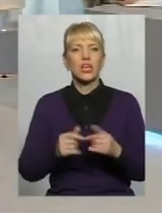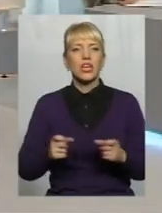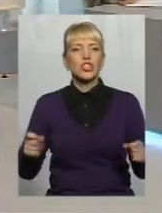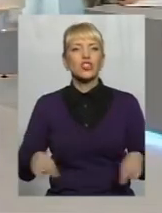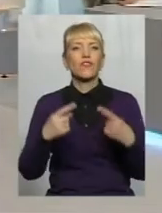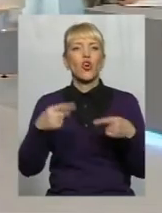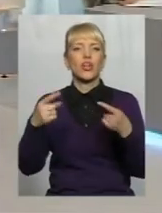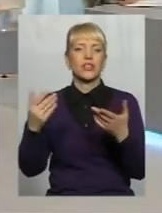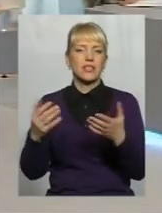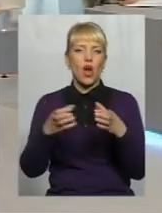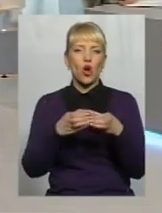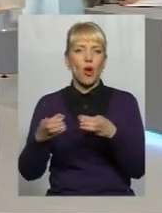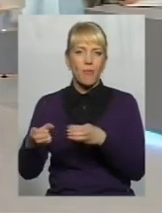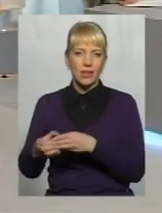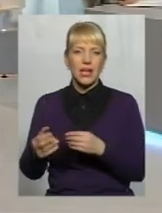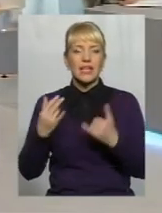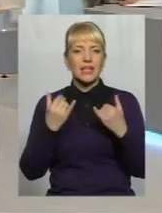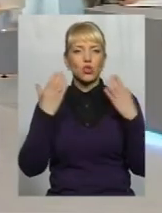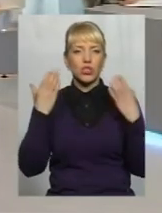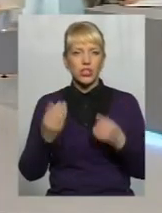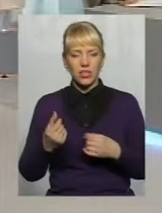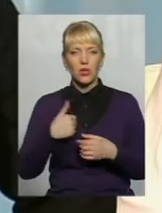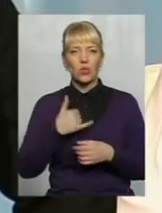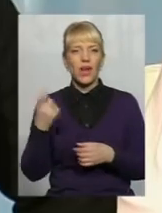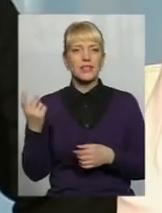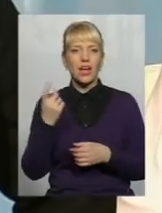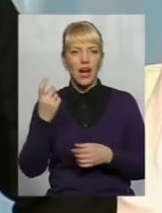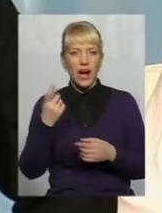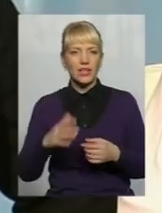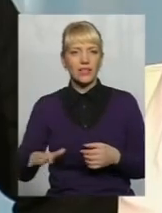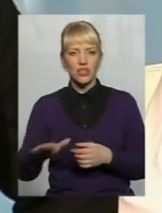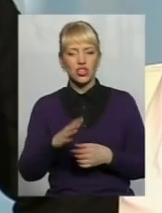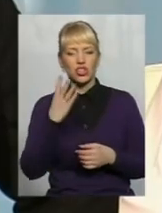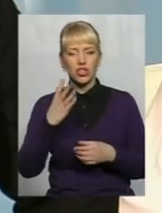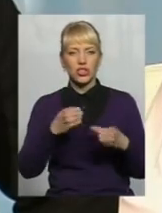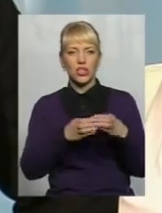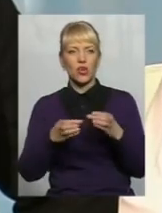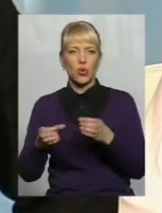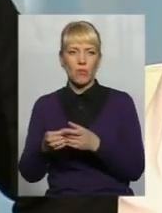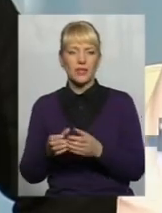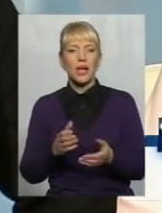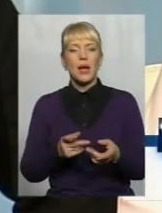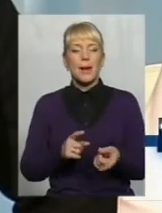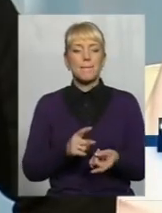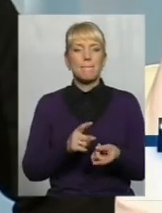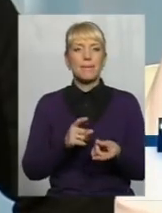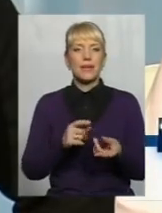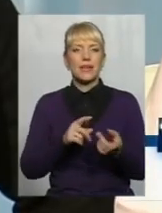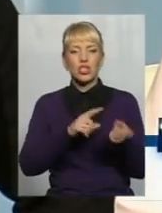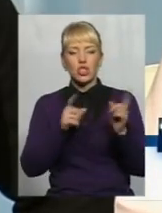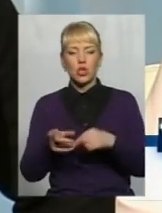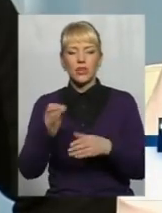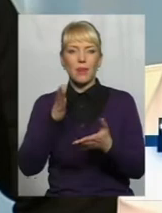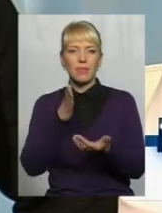кроків щодо створення? На сьогоднішній день у нас на Харківщині чотири громади перейшло на прямі взями відносини з держбюджетом тільки з 1 січня